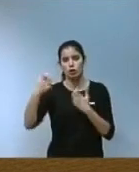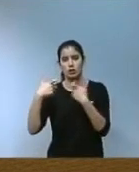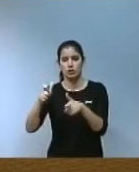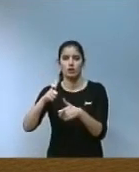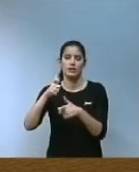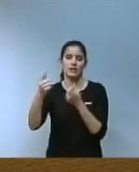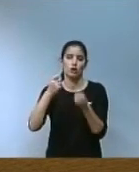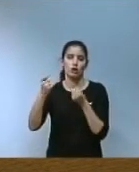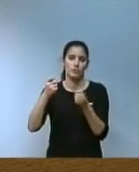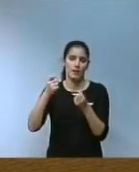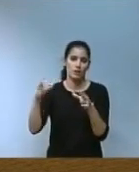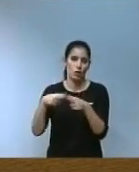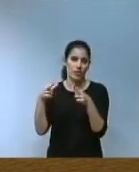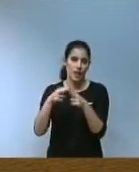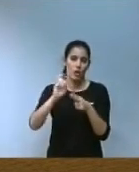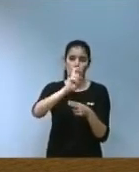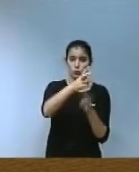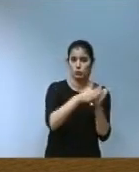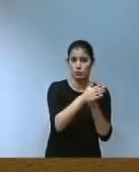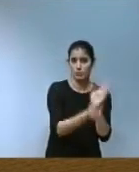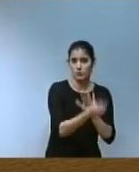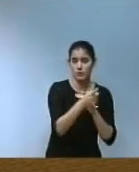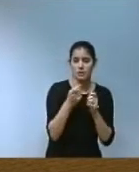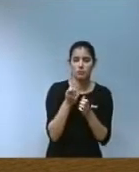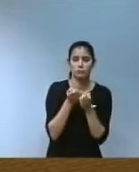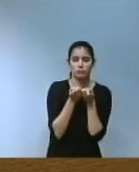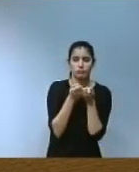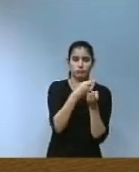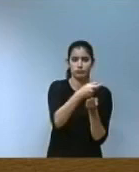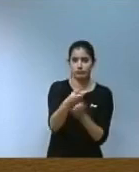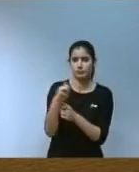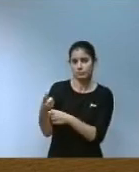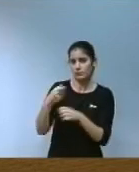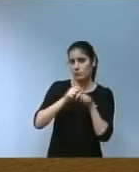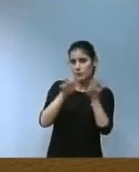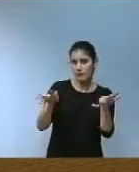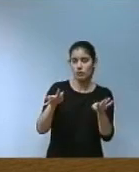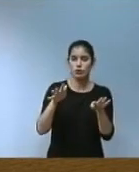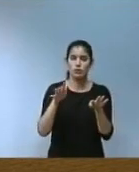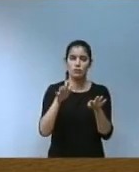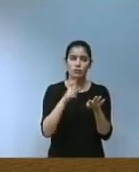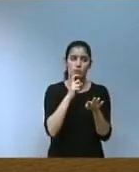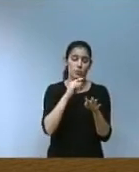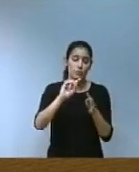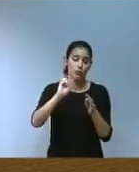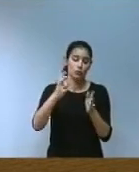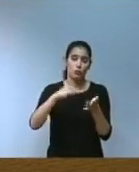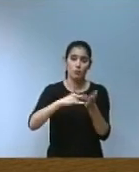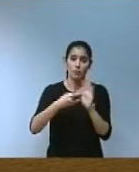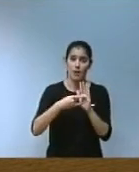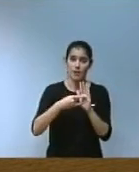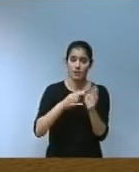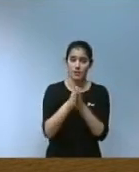i l'emprenedoria estrenyent la seva vinculació amb altres plans estratègics com el pla estratègic de l